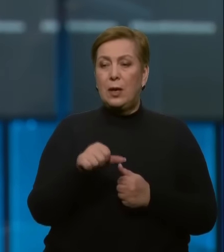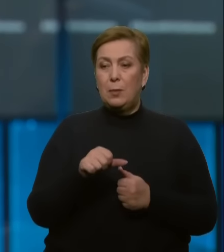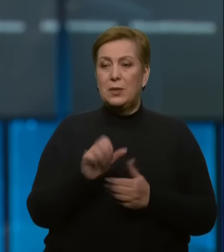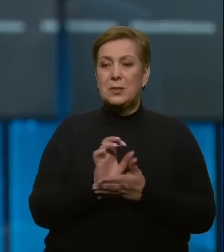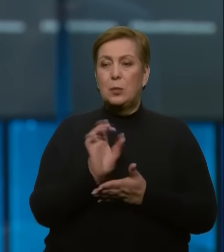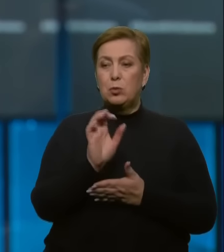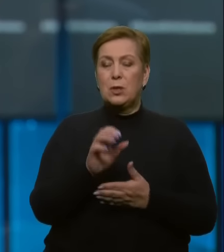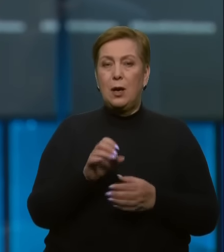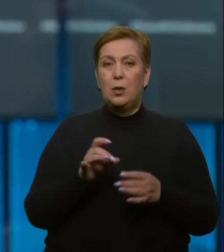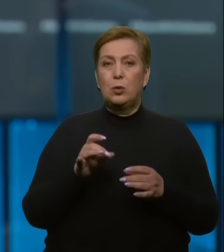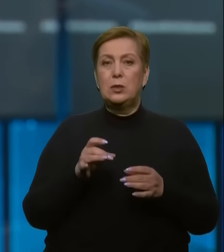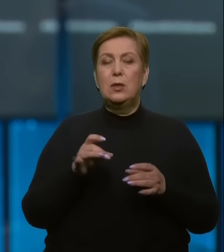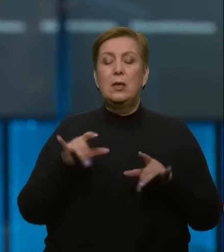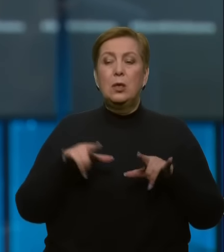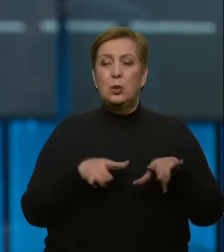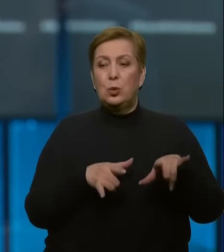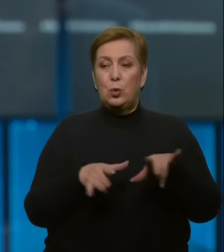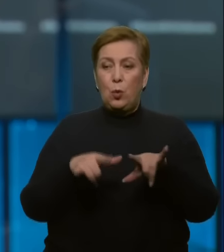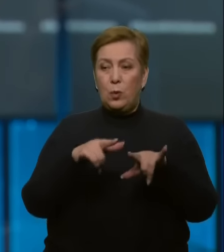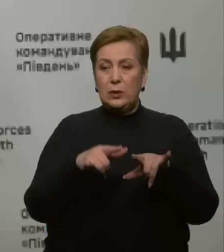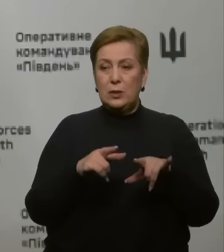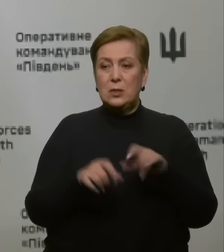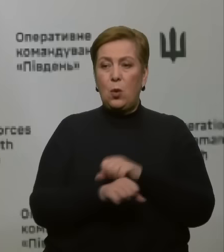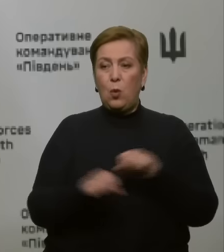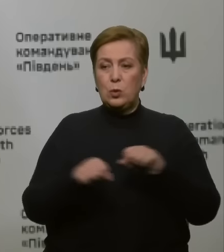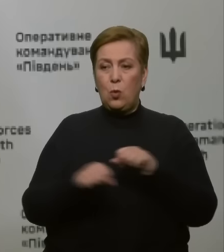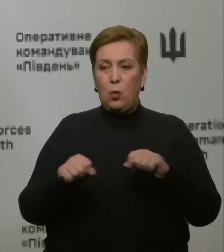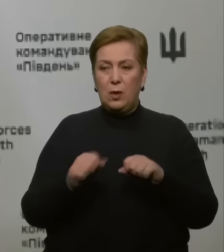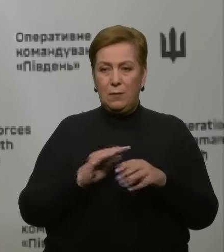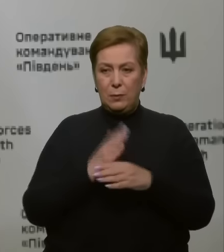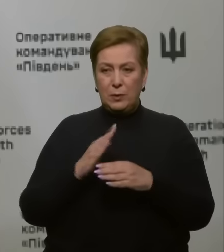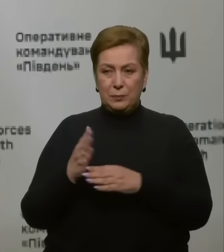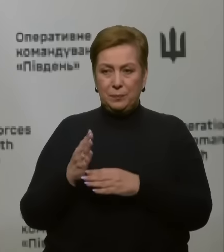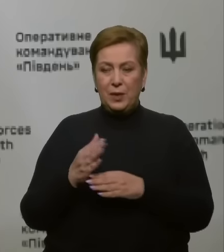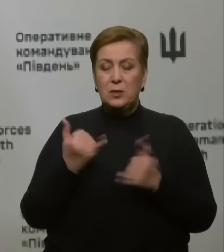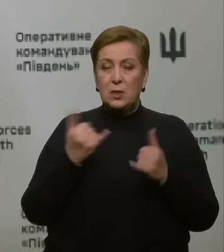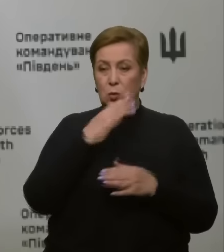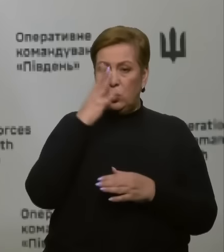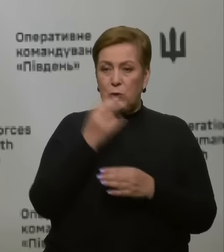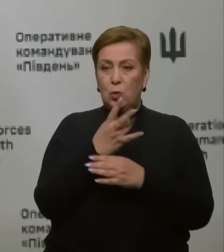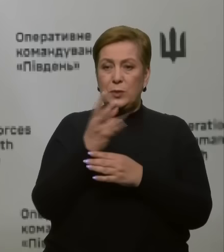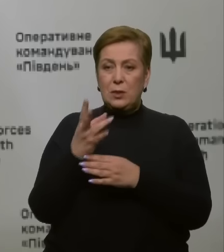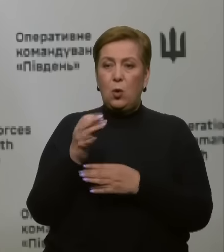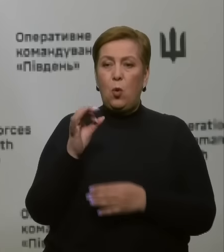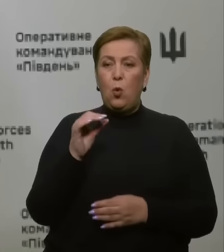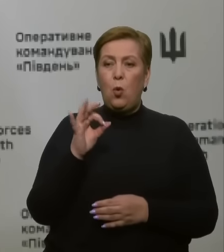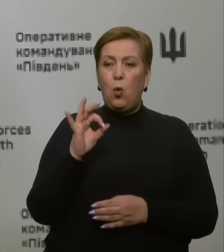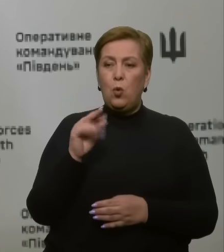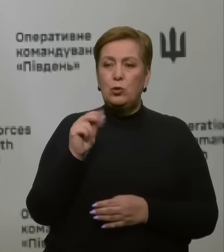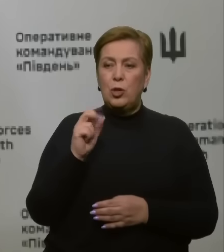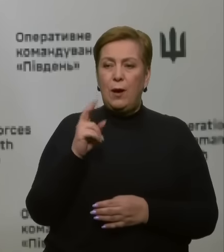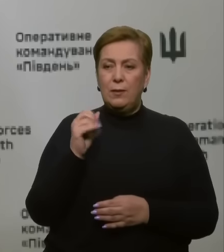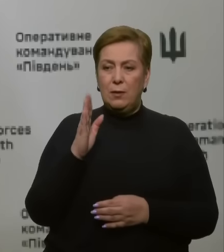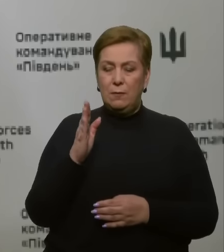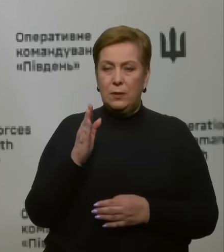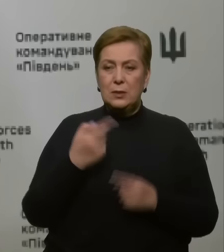осколковими боєприпасами. Цієї ночі обстрілювали Очаківський напрямок, нагадаю,